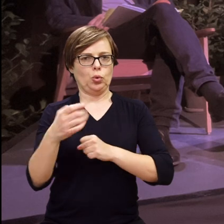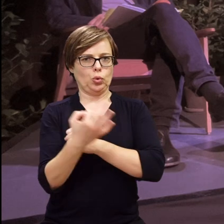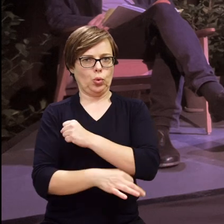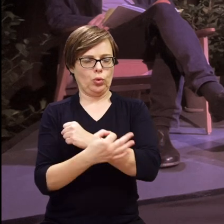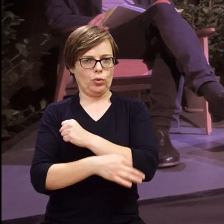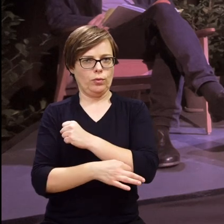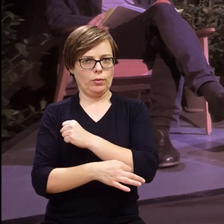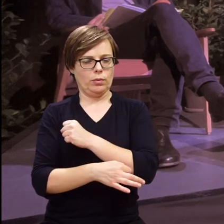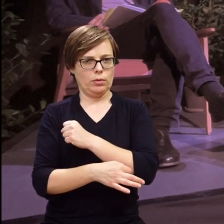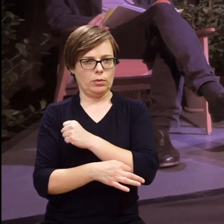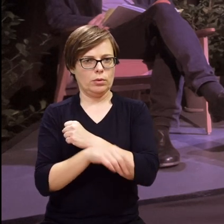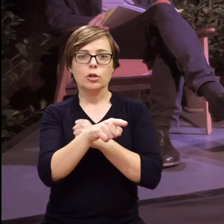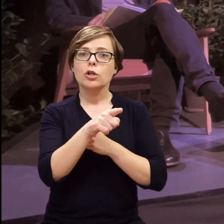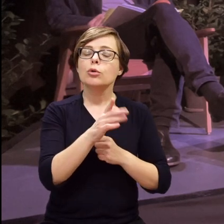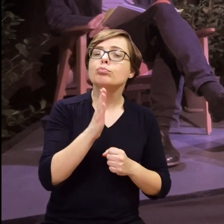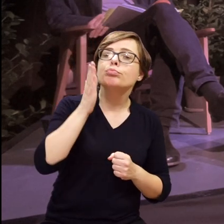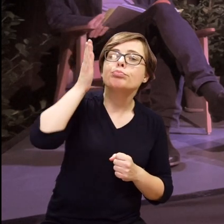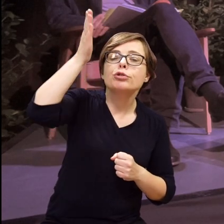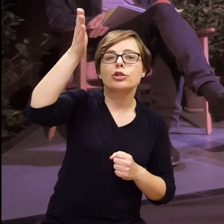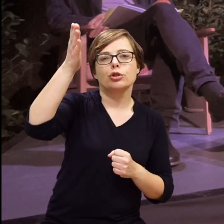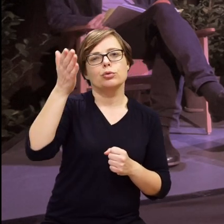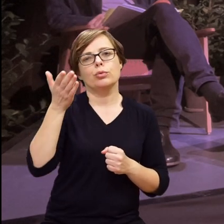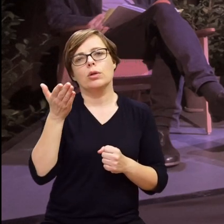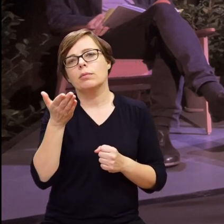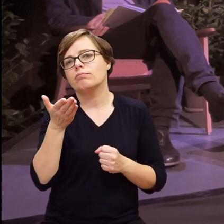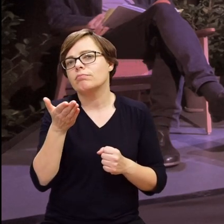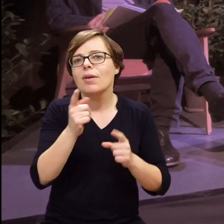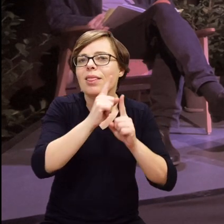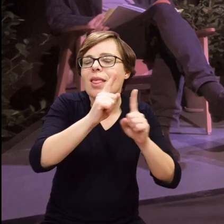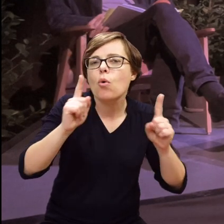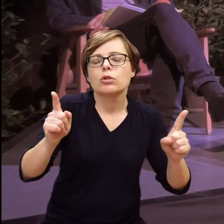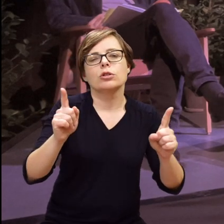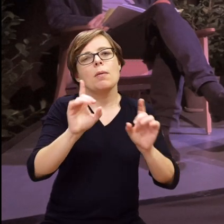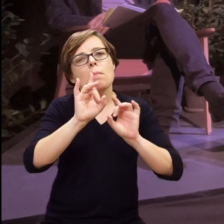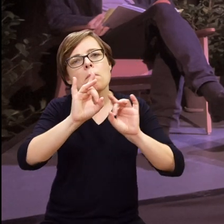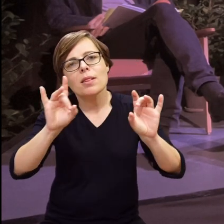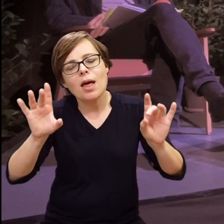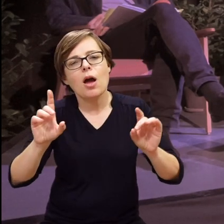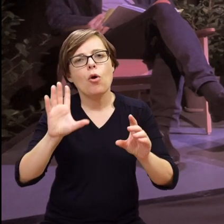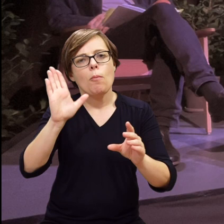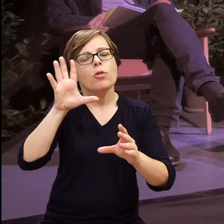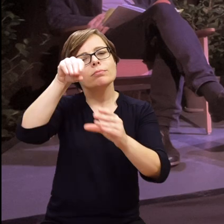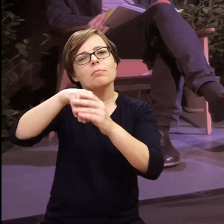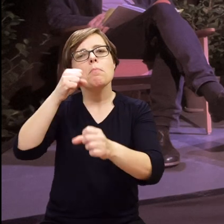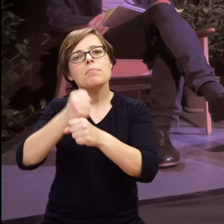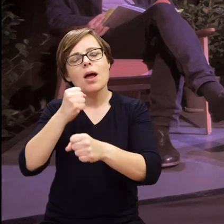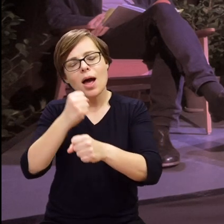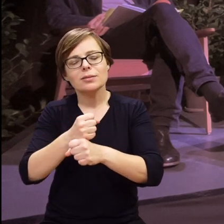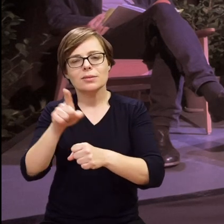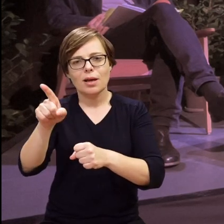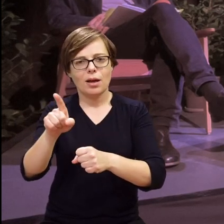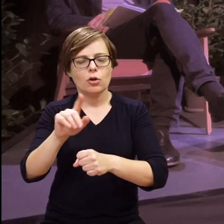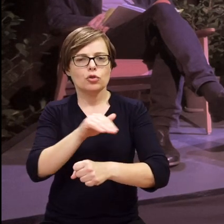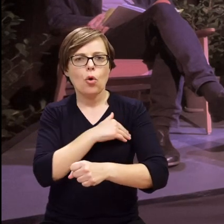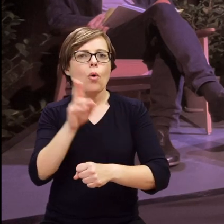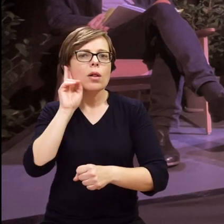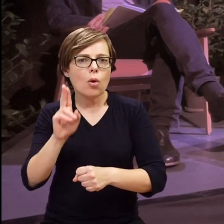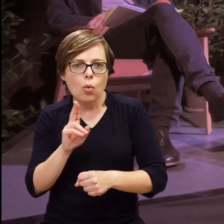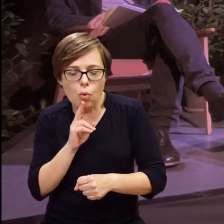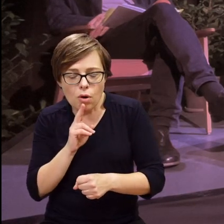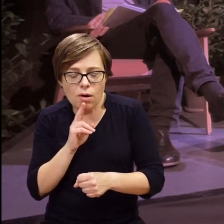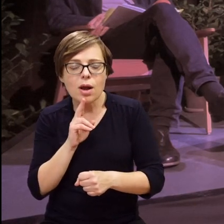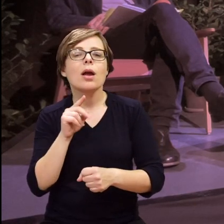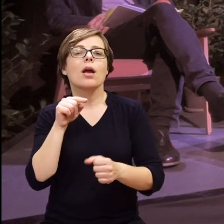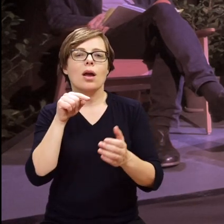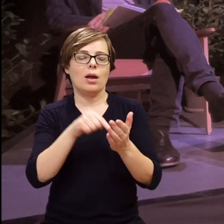studiów, które przygotowują przyszłych nauczycieli, pedagogów, którzy będą pracowali właśnie z osobami głuchymi.